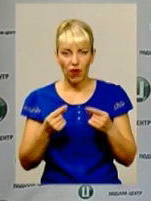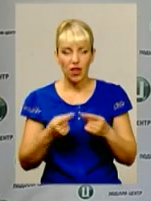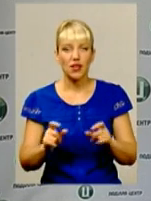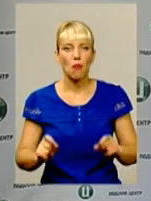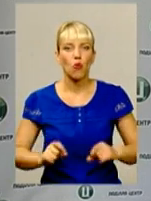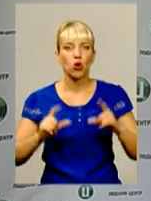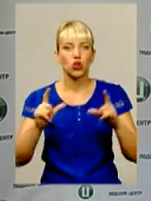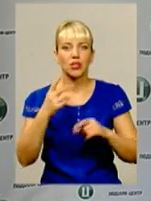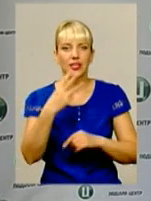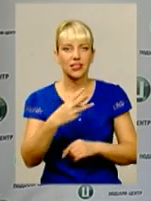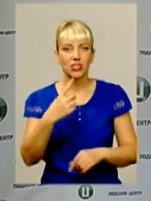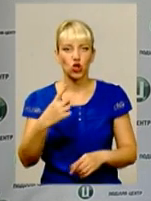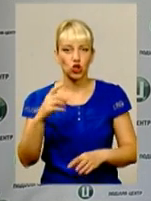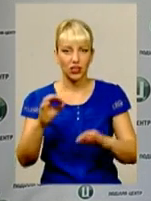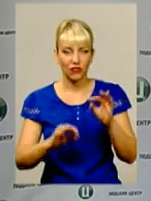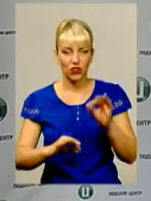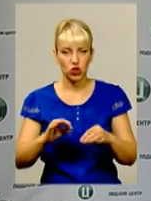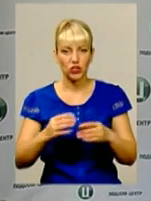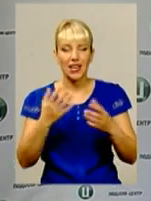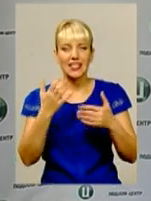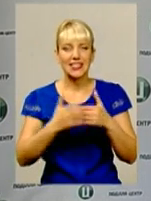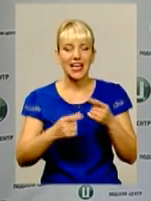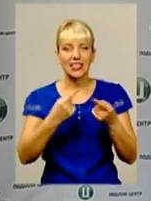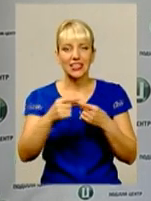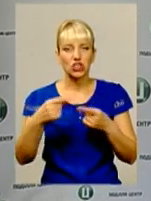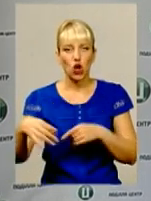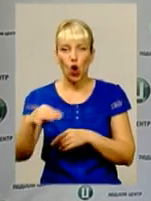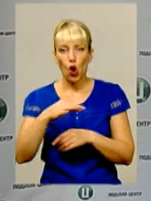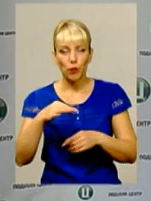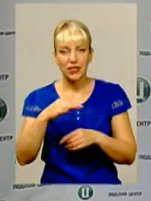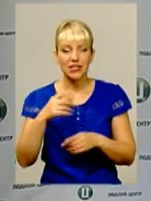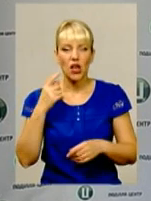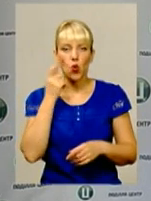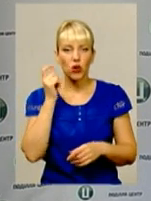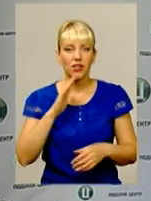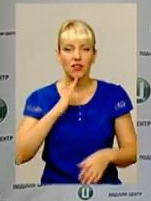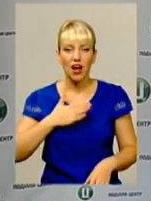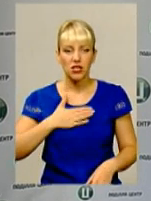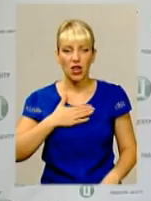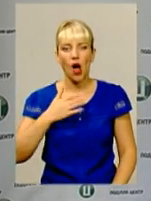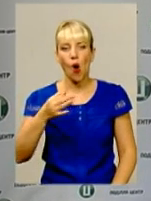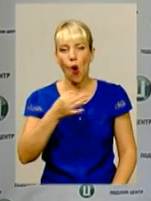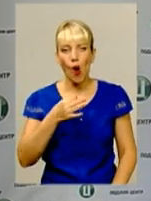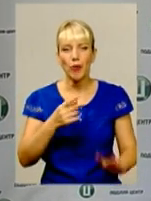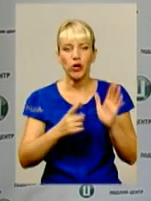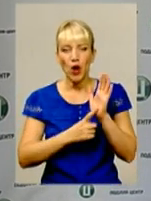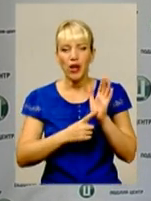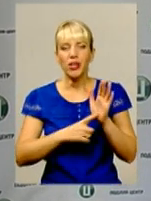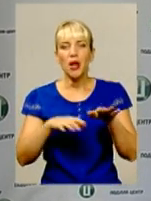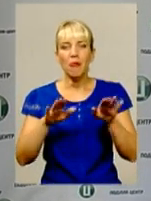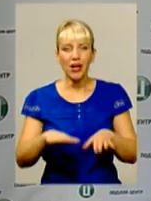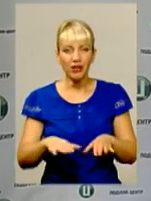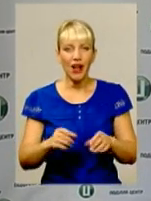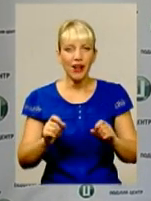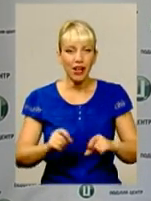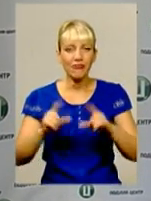31%. Серед інших областей України, за цим показником, наша область займає шосте місце. Інфляція розраховується